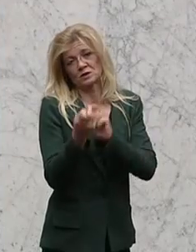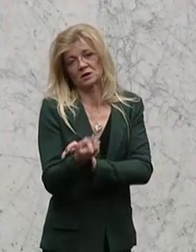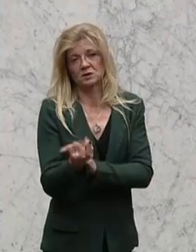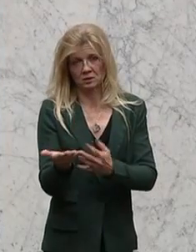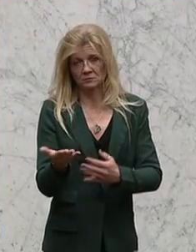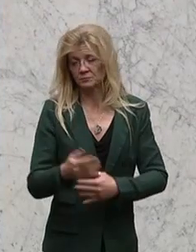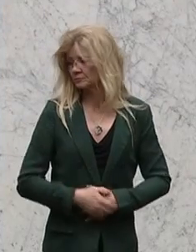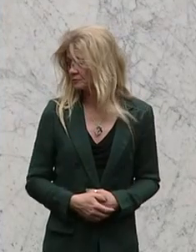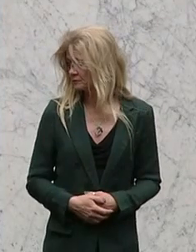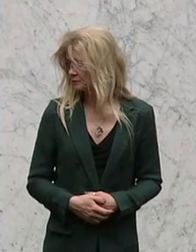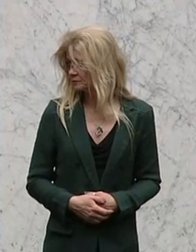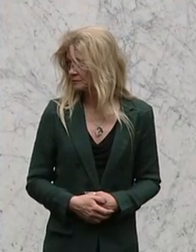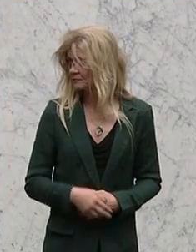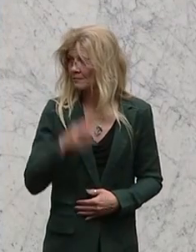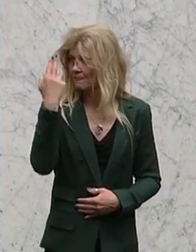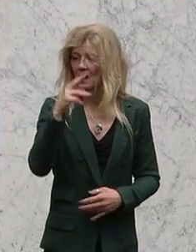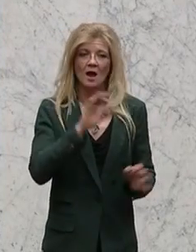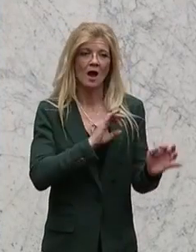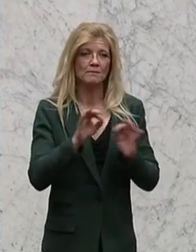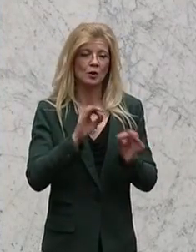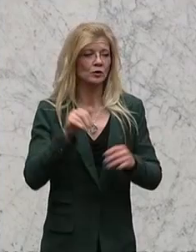Herr Abgeordneter Michael Bruck, als nächster.